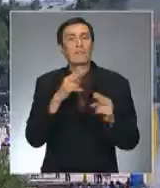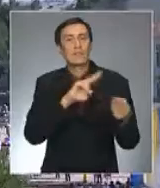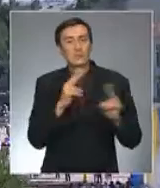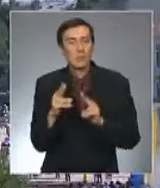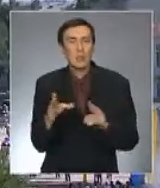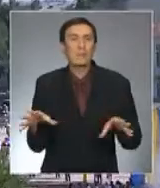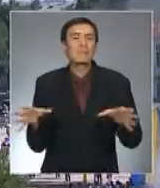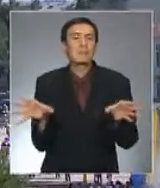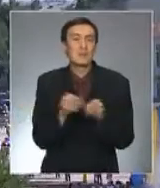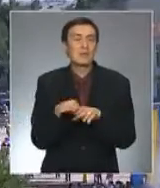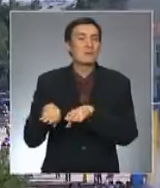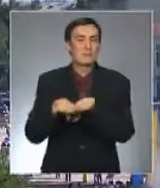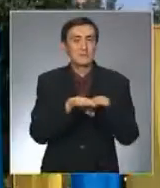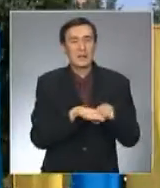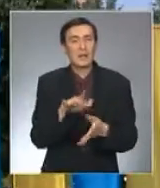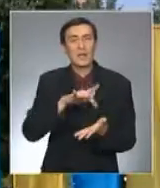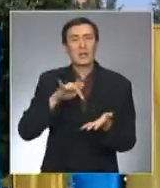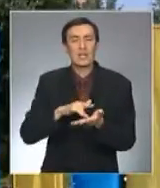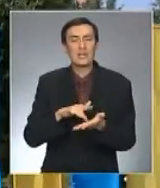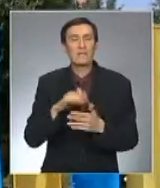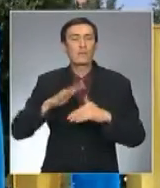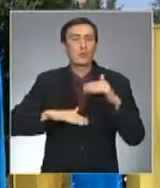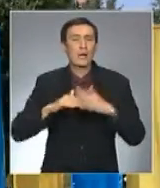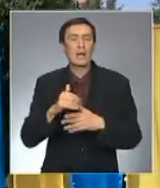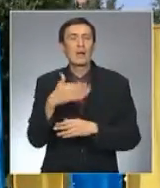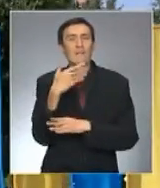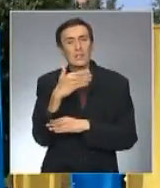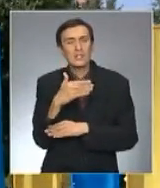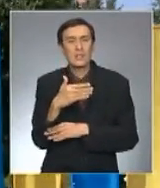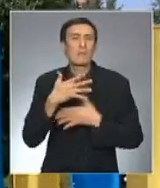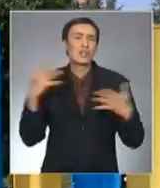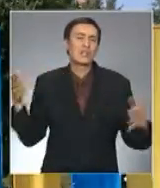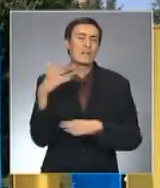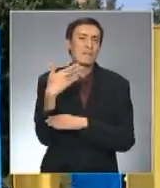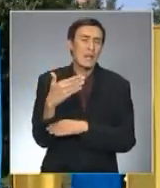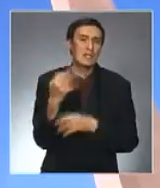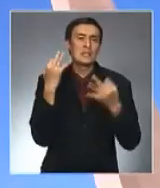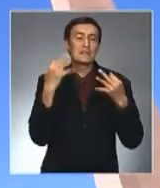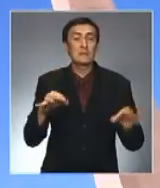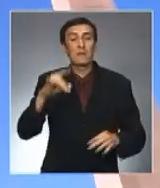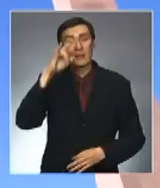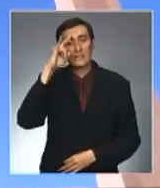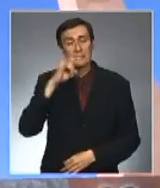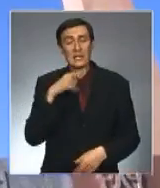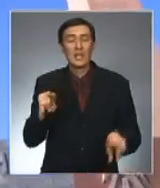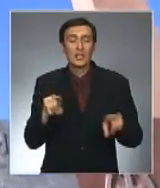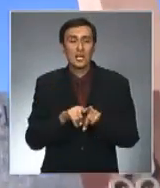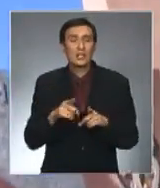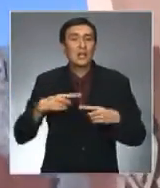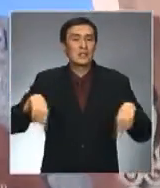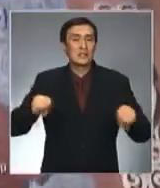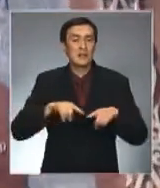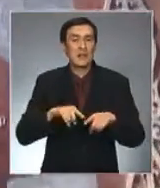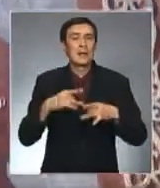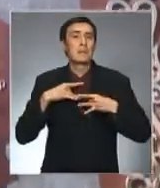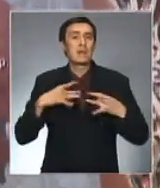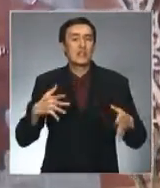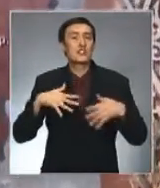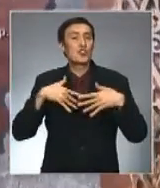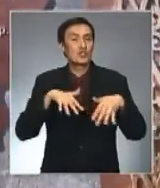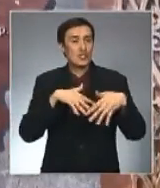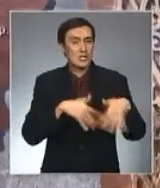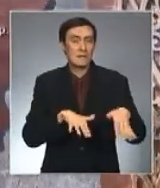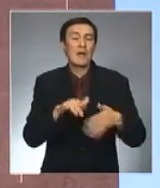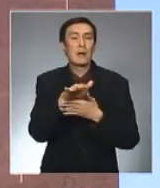объединил всех. Горожане, в руках которых развивались флажки и флаги независимого Казахстана, также организовали праздничное шествие.